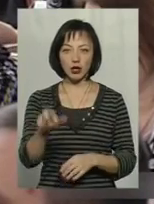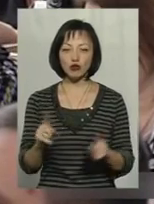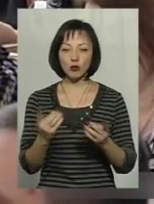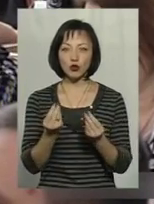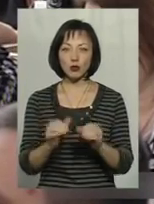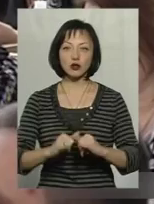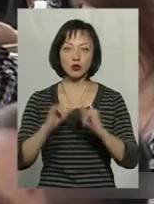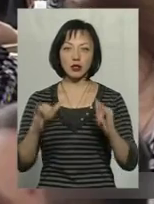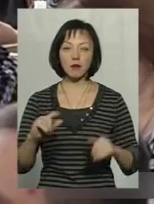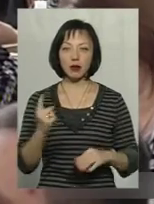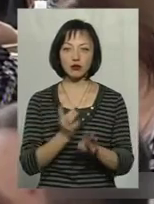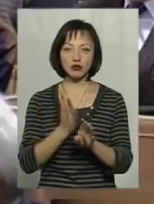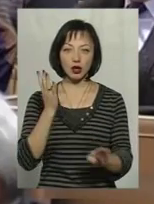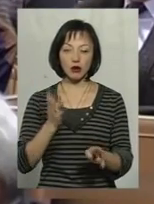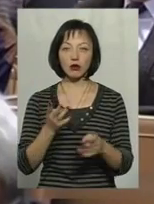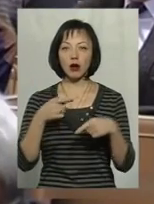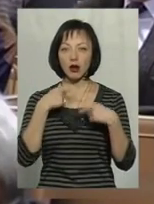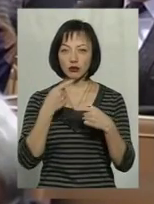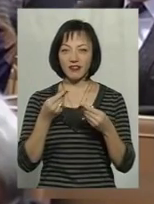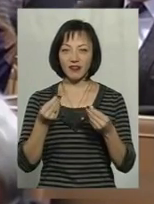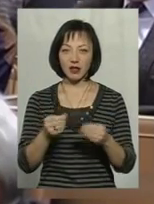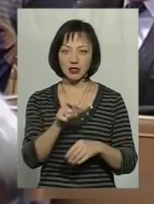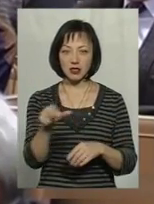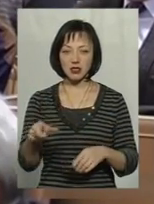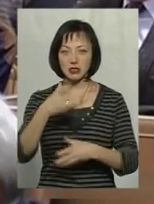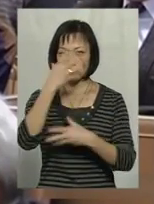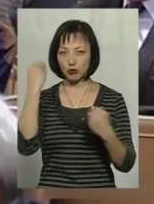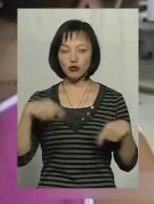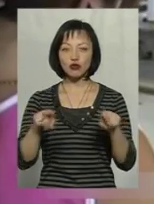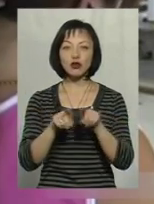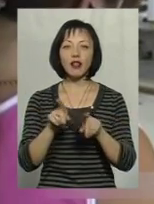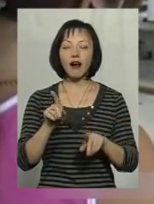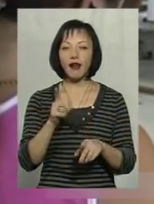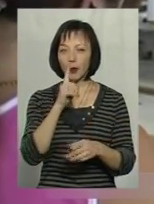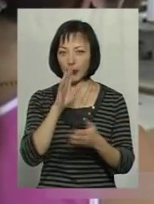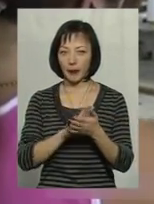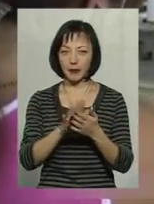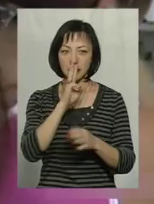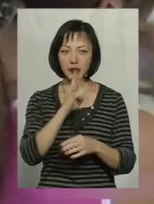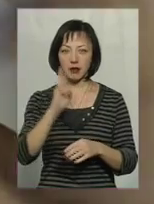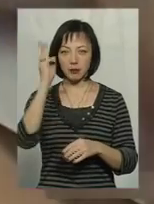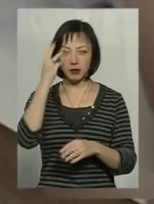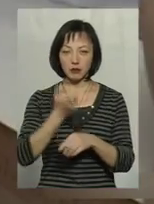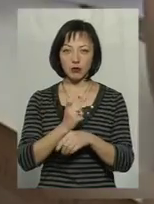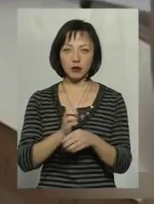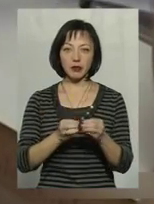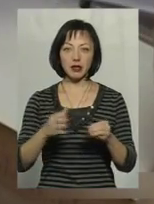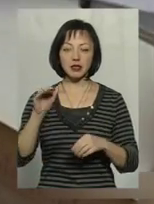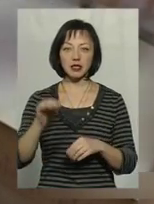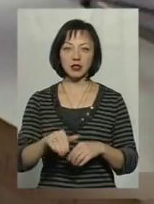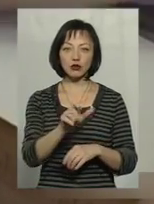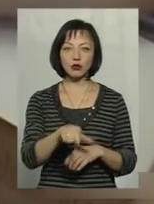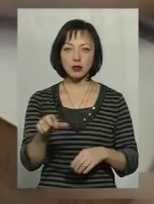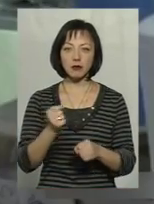їх сума зросла, в першу чергу, наголошують фінансисти, треба забути, що таке зарплата у конвертах. Лише у Хмельницькому понад 15 тисяч